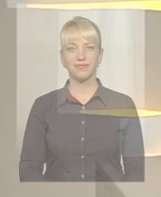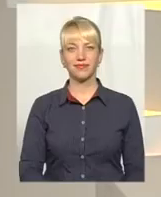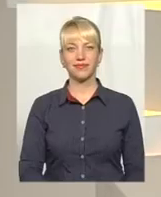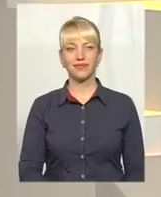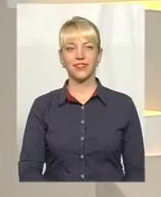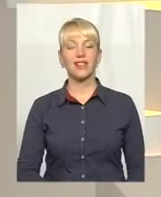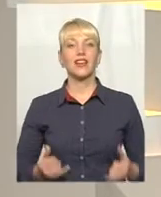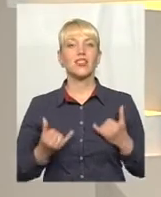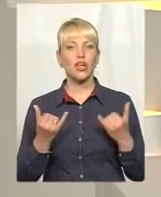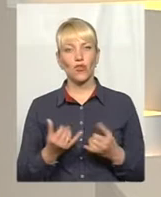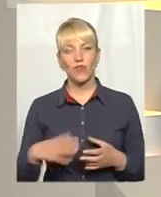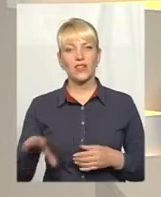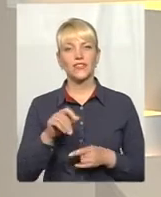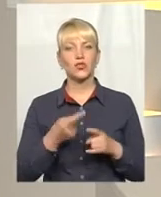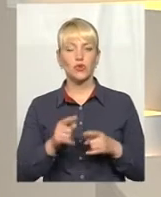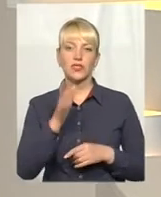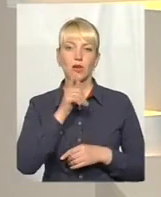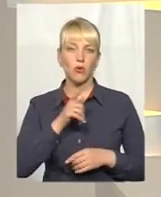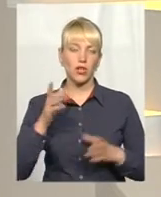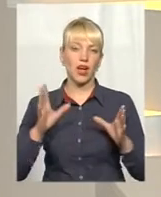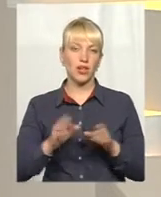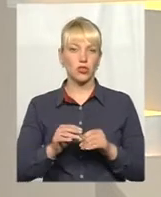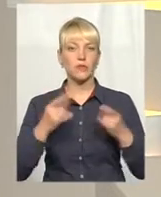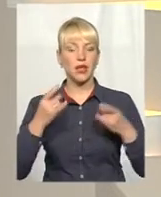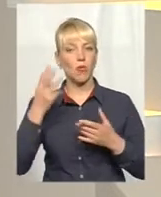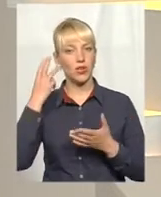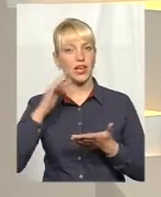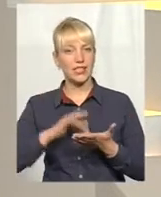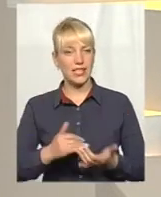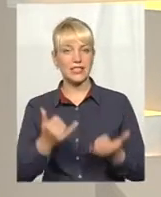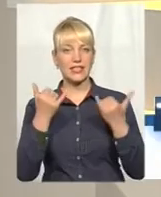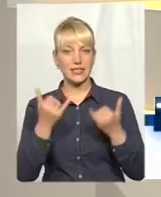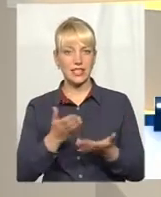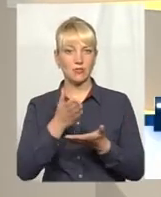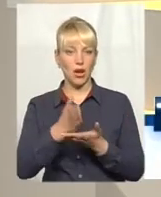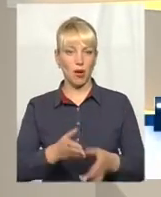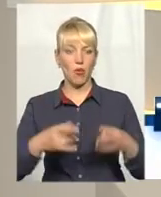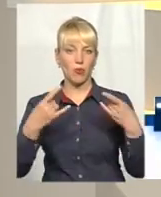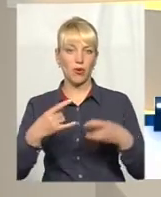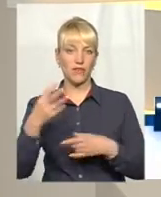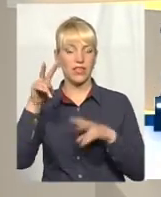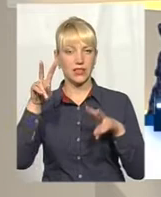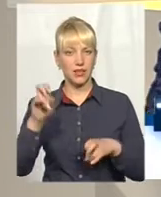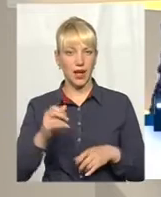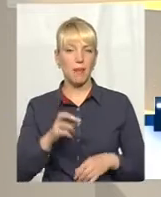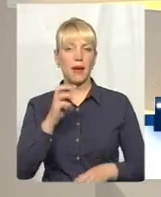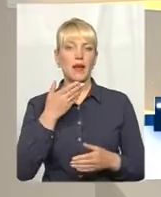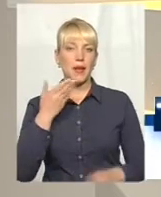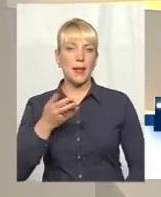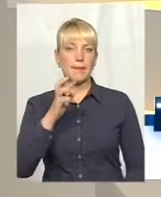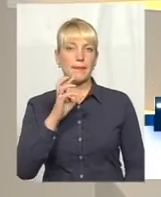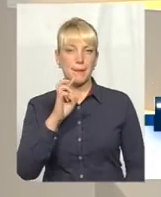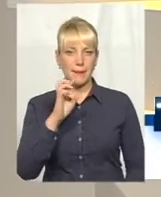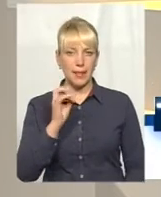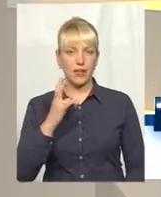Мої шанування всім, хто у цій порі разом із телеканалом поділят центр, на часі в прямому ефірі тема. Анна Бедюк, переклад на жестову мову